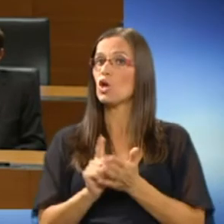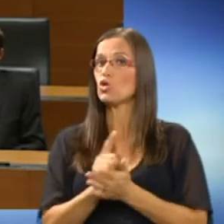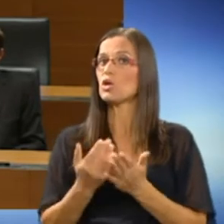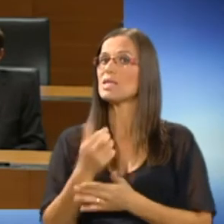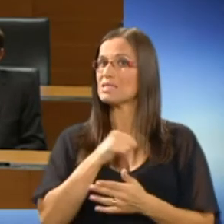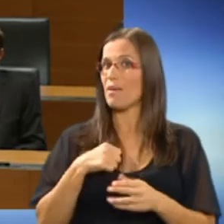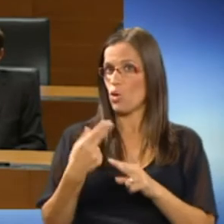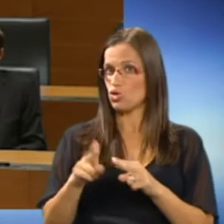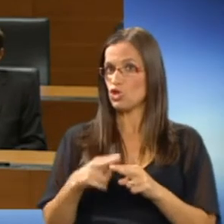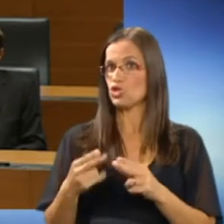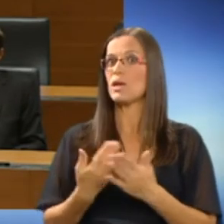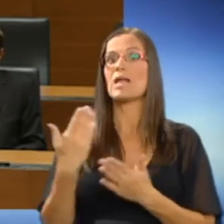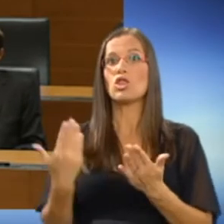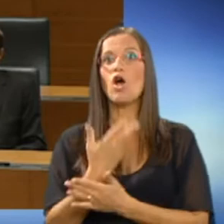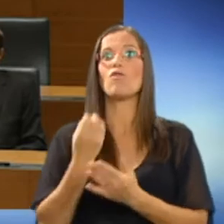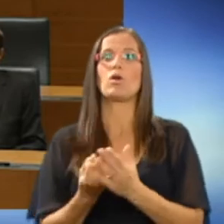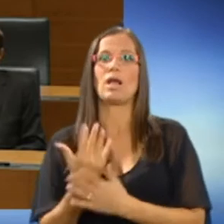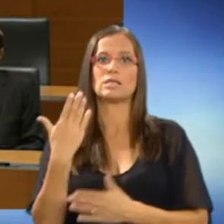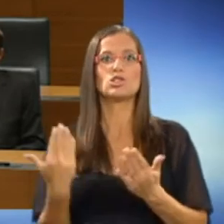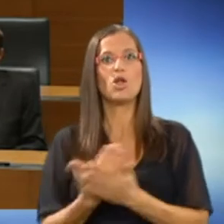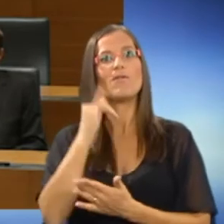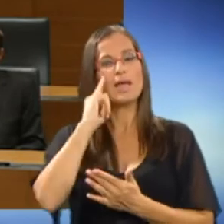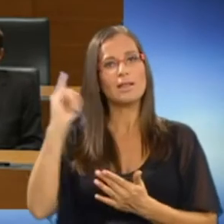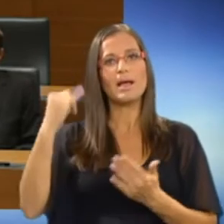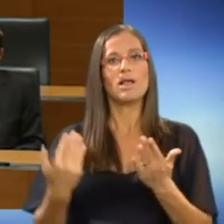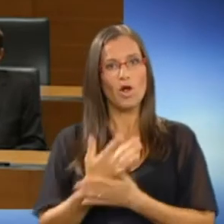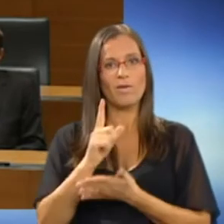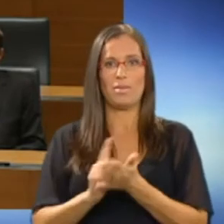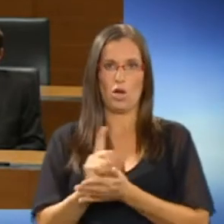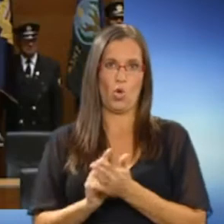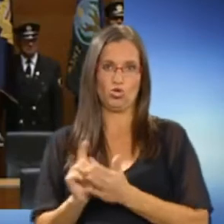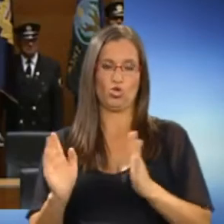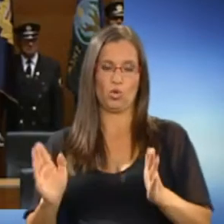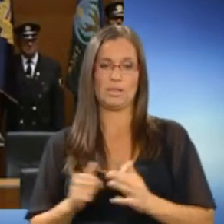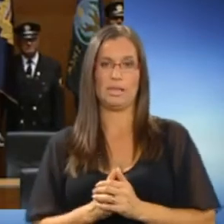očiščenje, za novo rast, nove ideje, nove priložnosti.